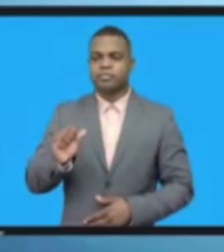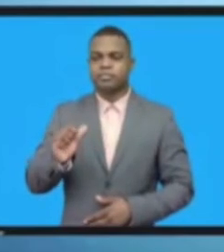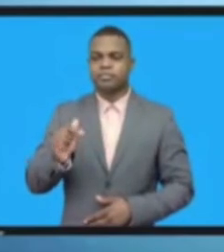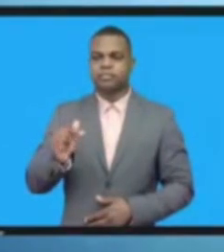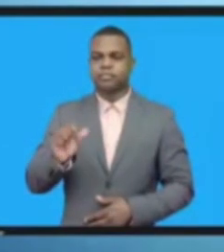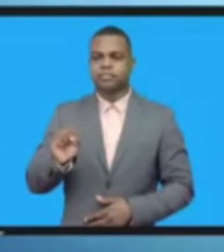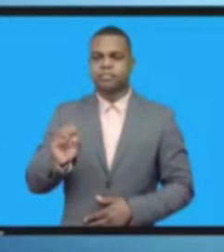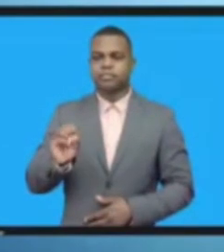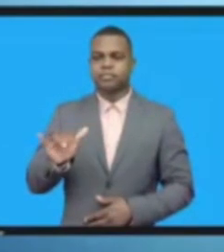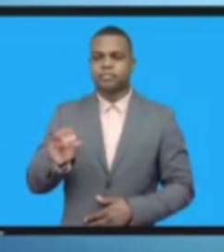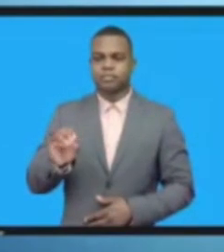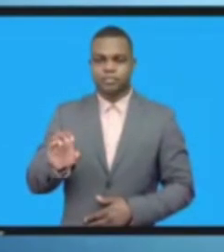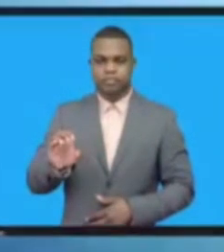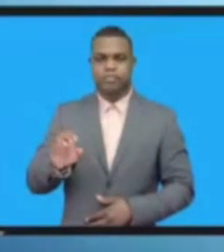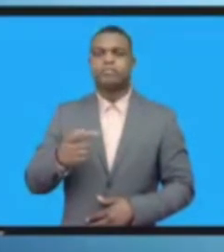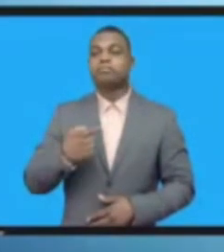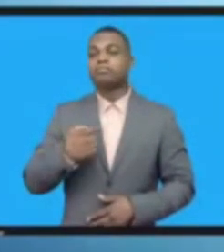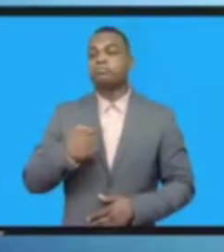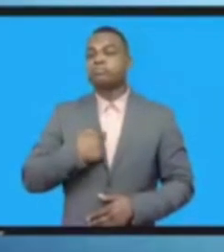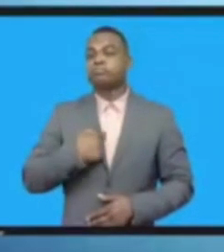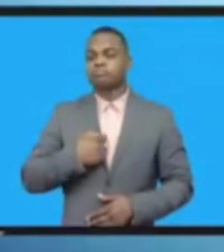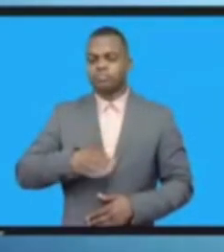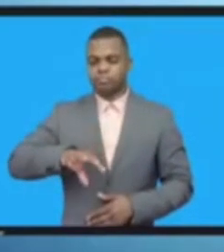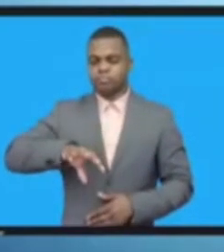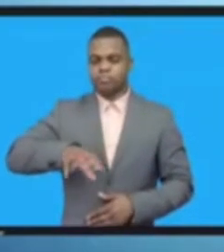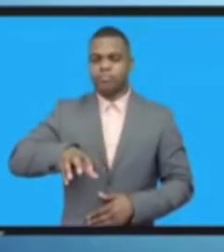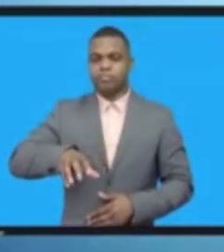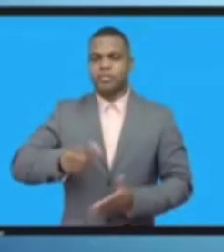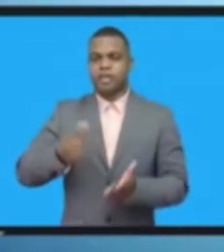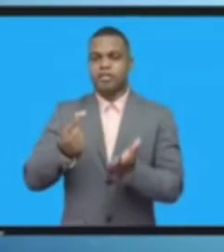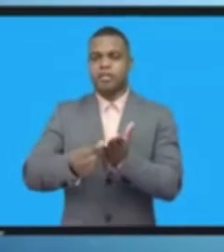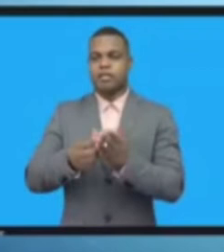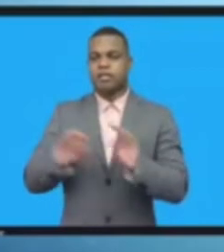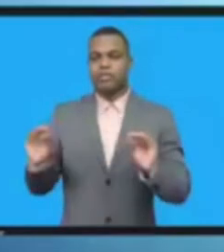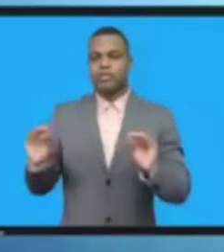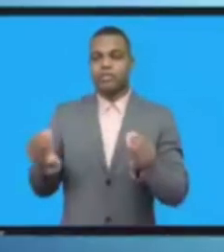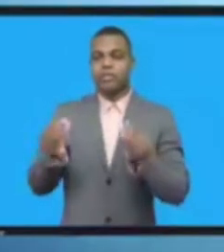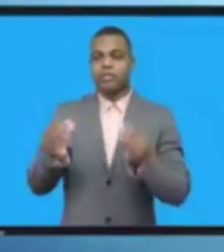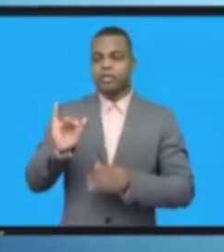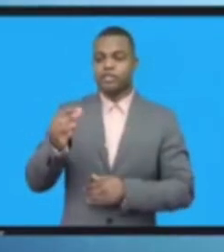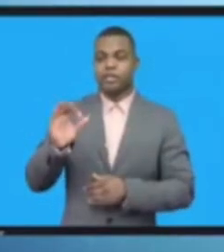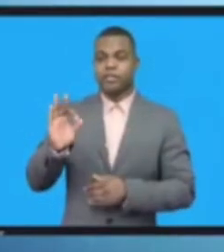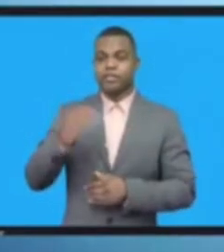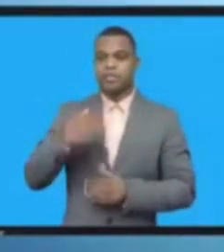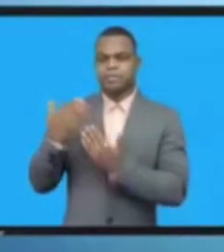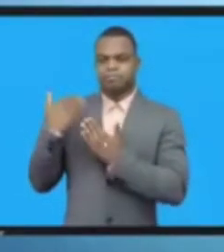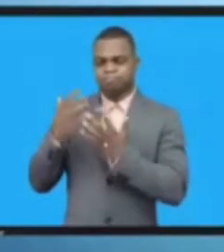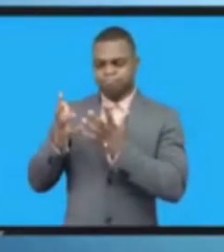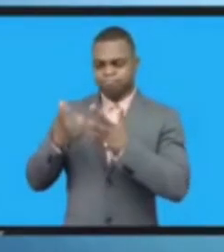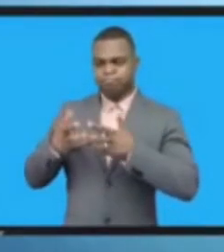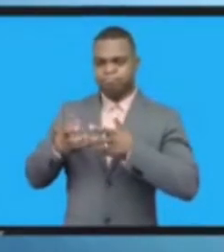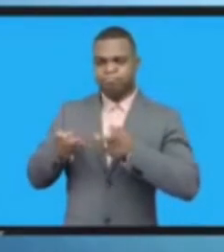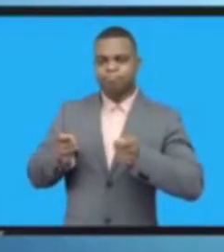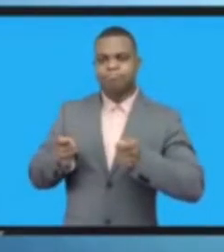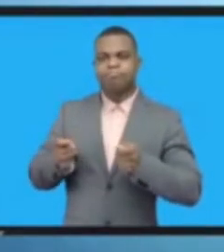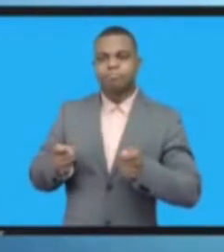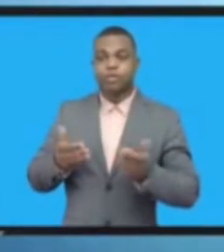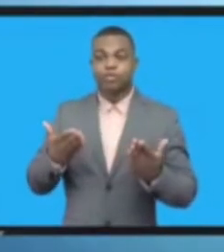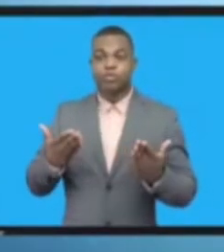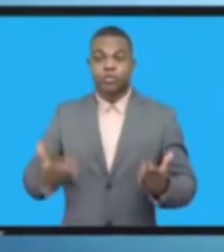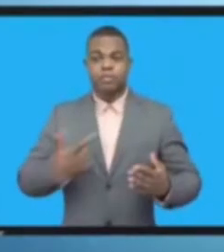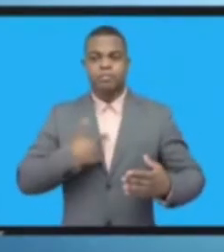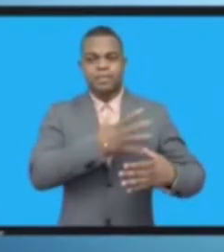الشباب في العالم وإنها المجموعة الأكبر استعمالا للإنترنت